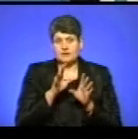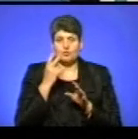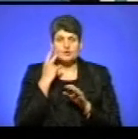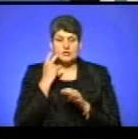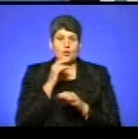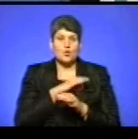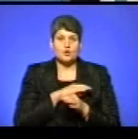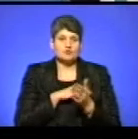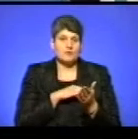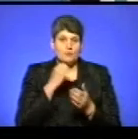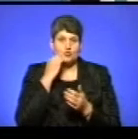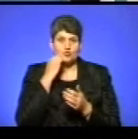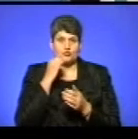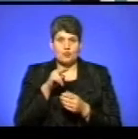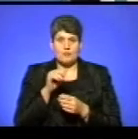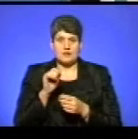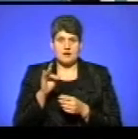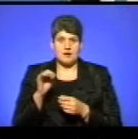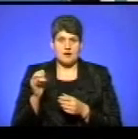користування Московському патріархату.